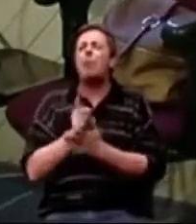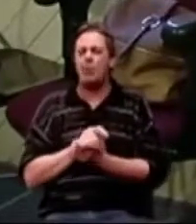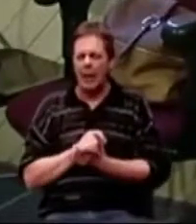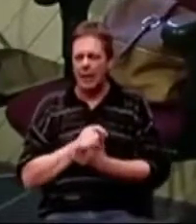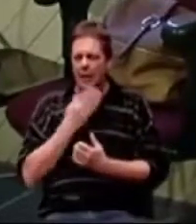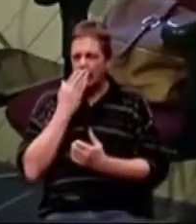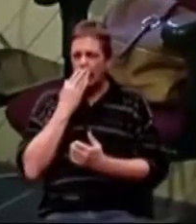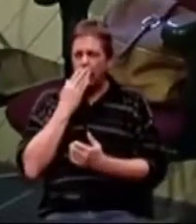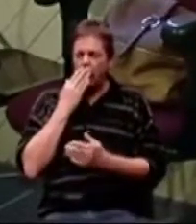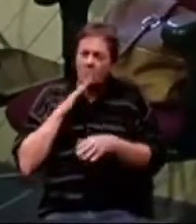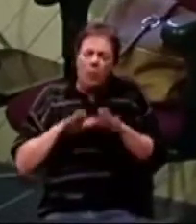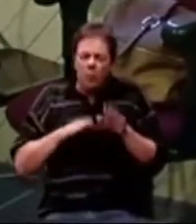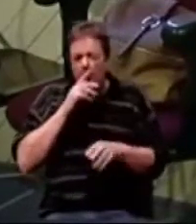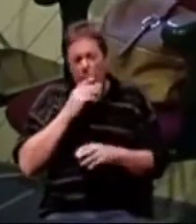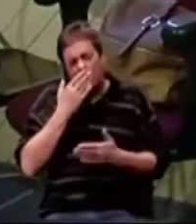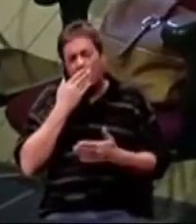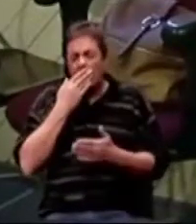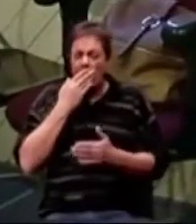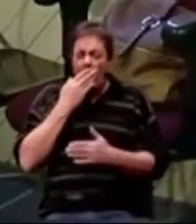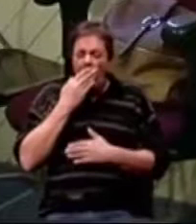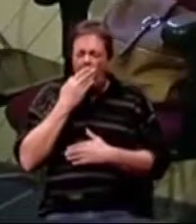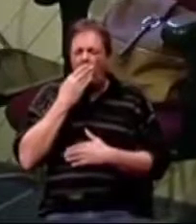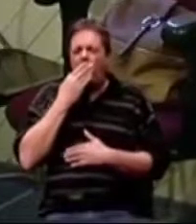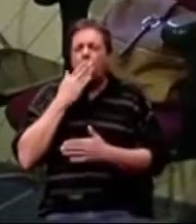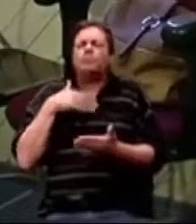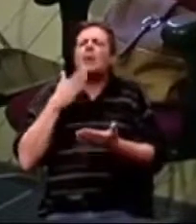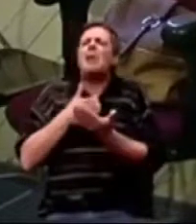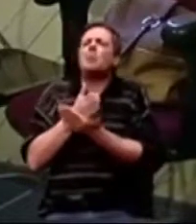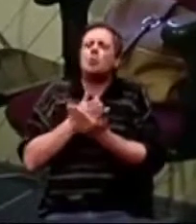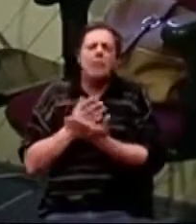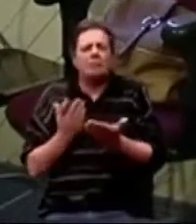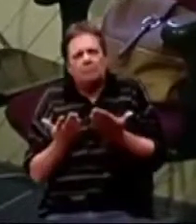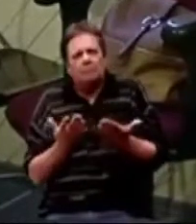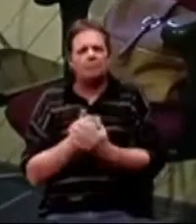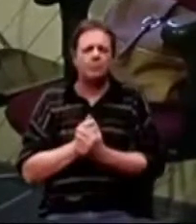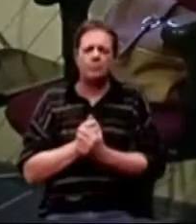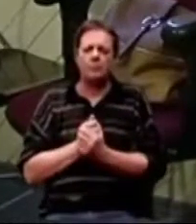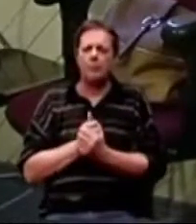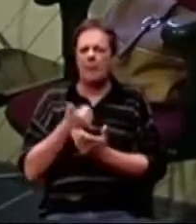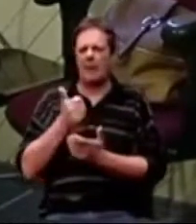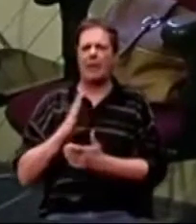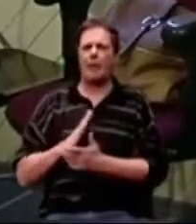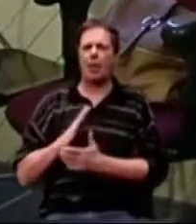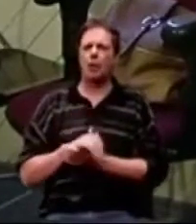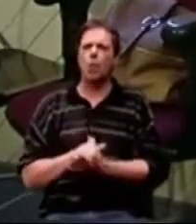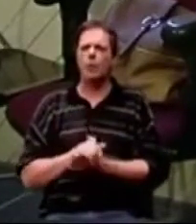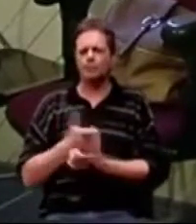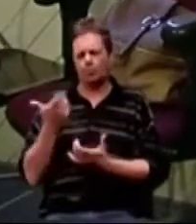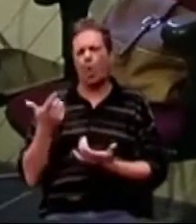van. Ili imali smo slučajeve, jedan gospodin, to je bio